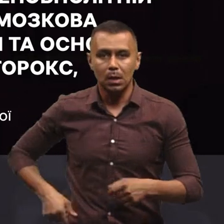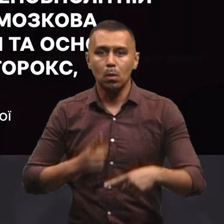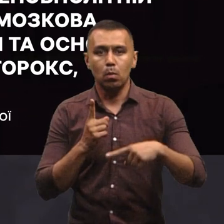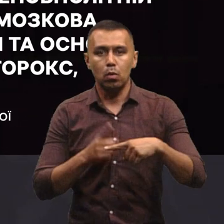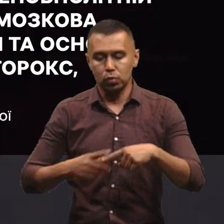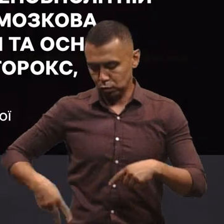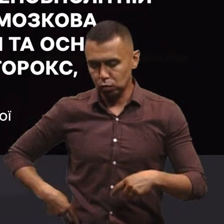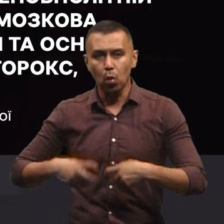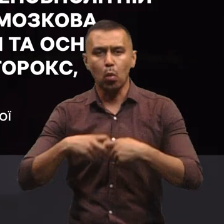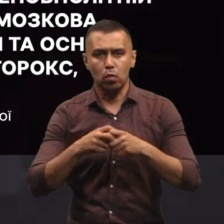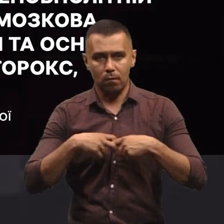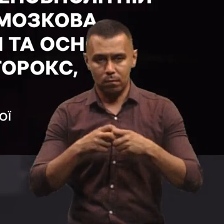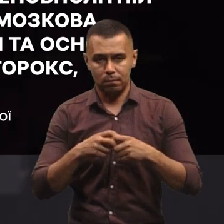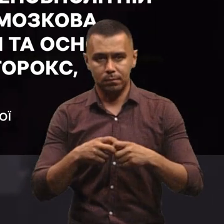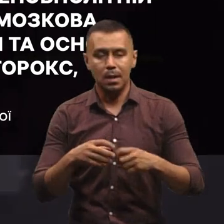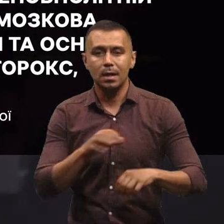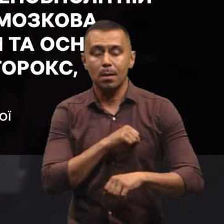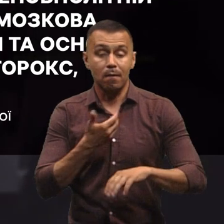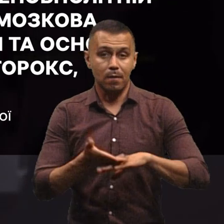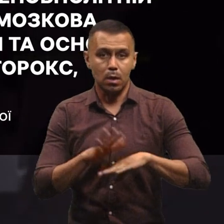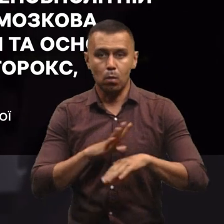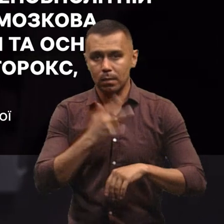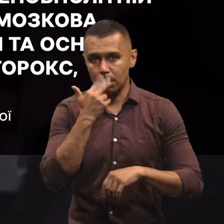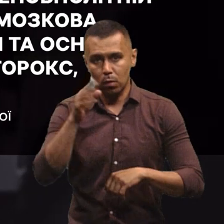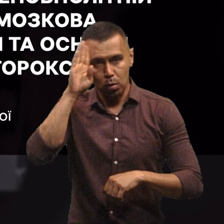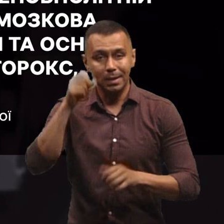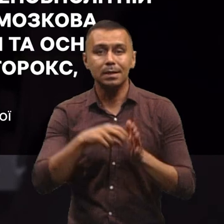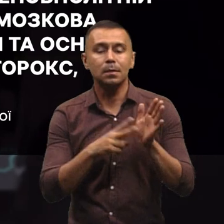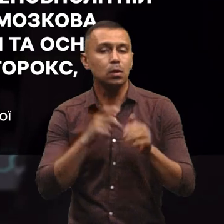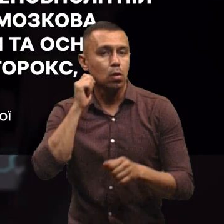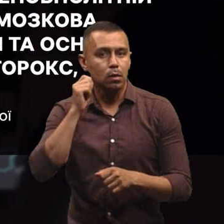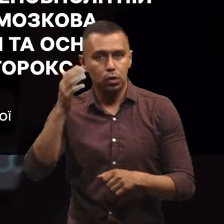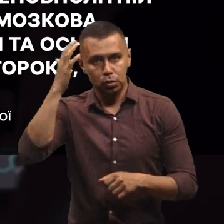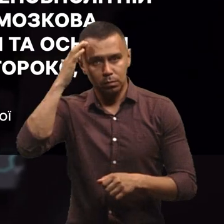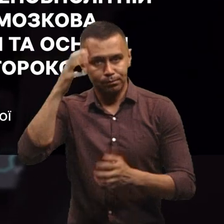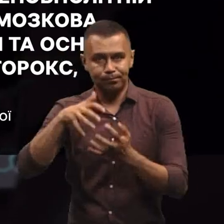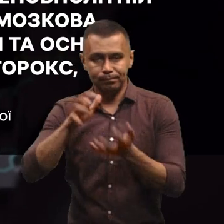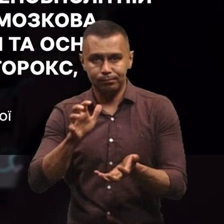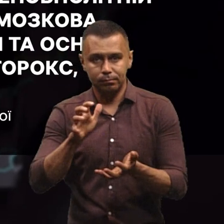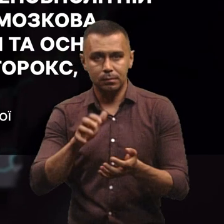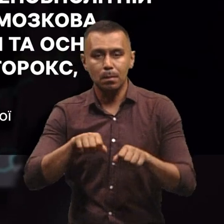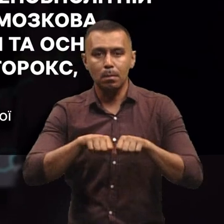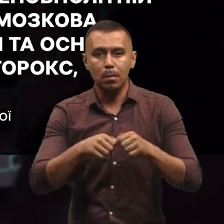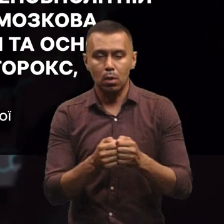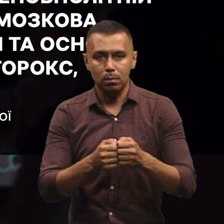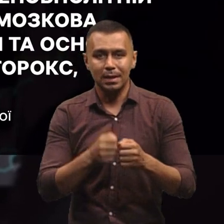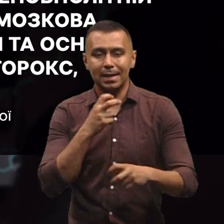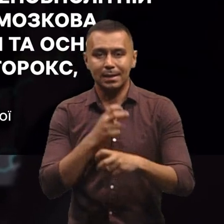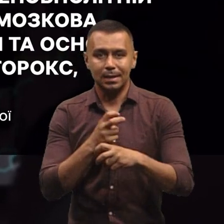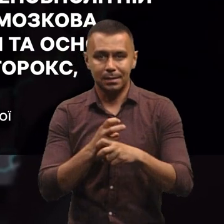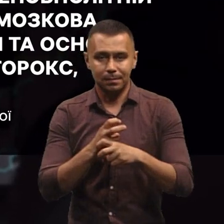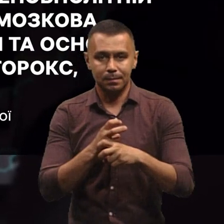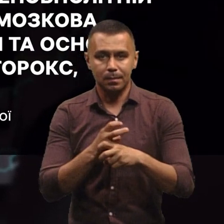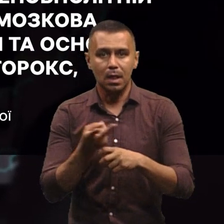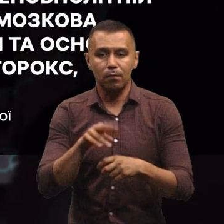ділянки кульшового суглоб. Найважчий був неповнолітній хлопчик 17 років. Черепно-мозкова травма, перелом склопіння та основи черепа,